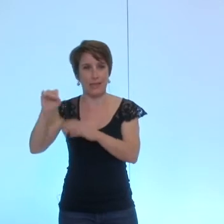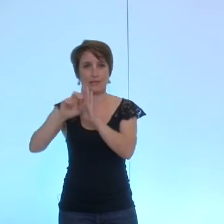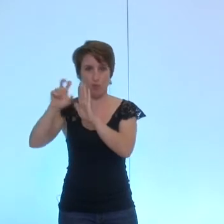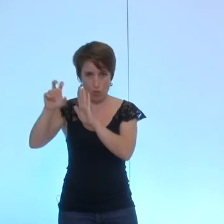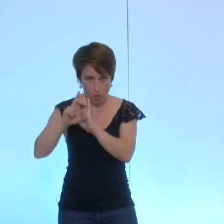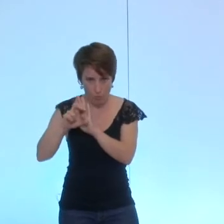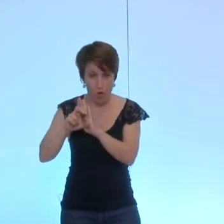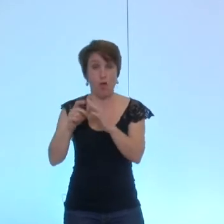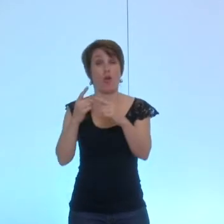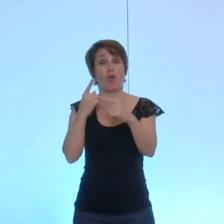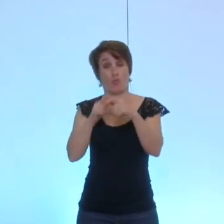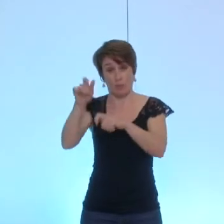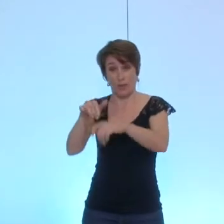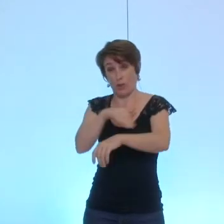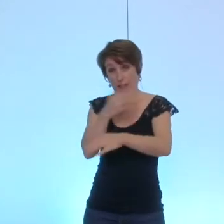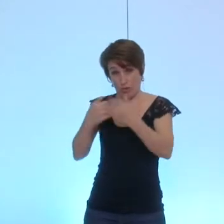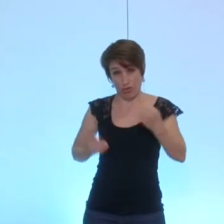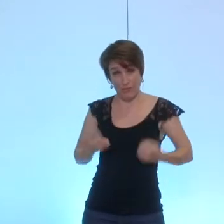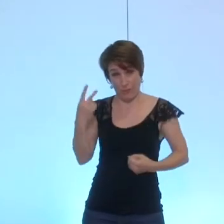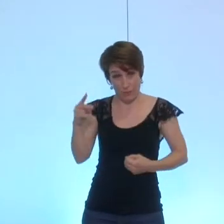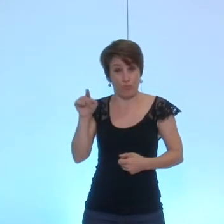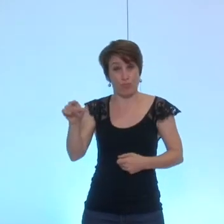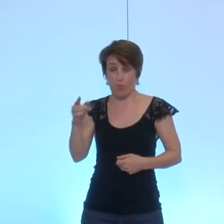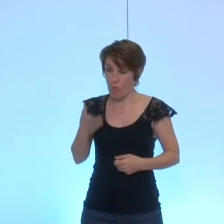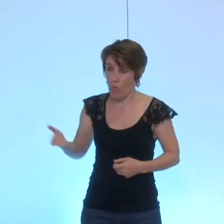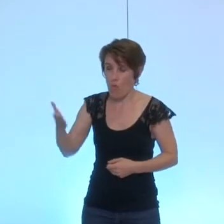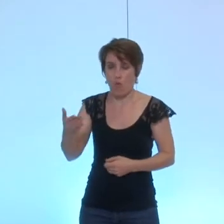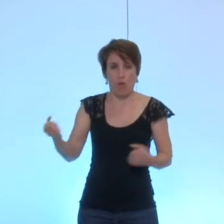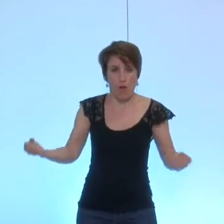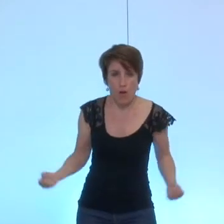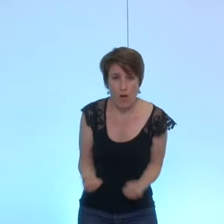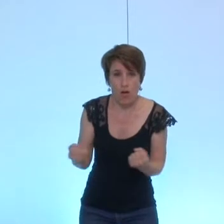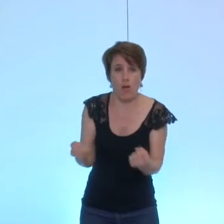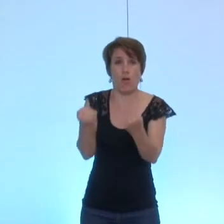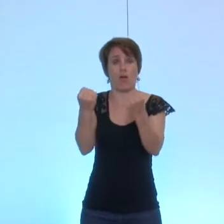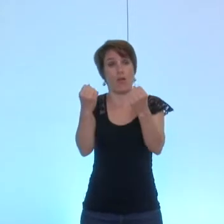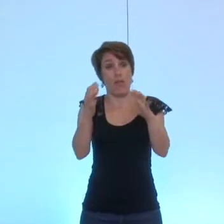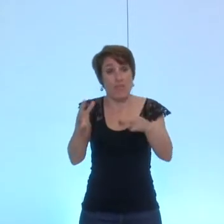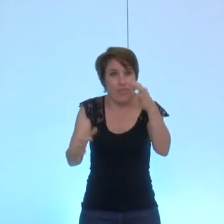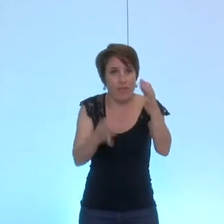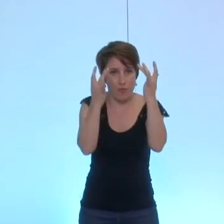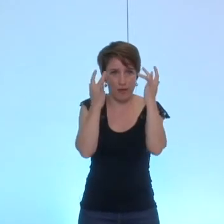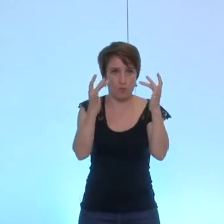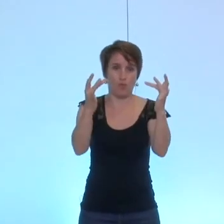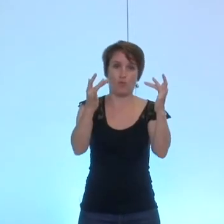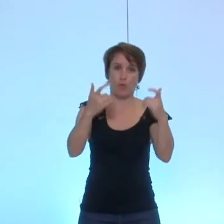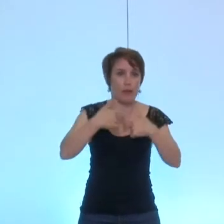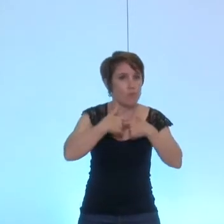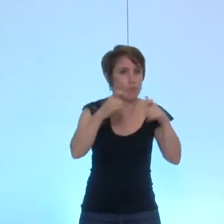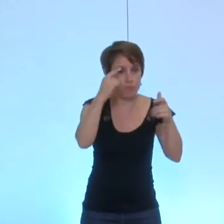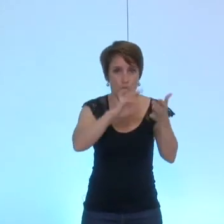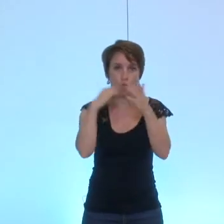agents de leur service qui ont favorisé aidé et rendu la découverte culturelle pour tous les grenoblois possibles